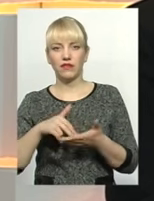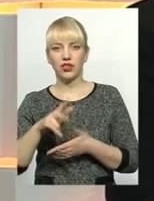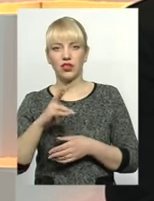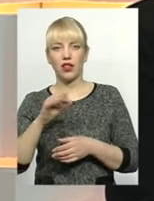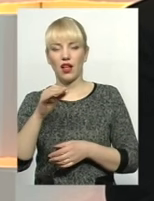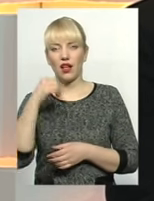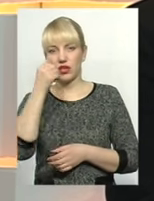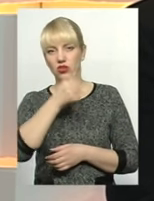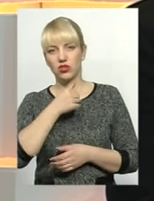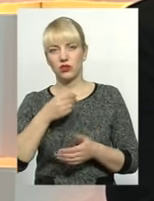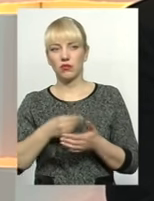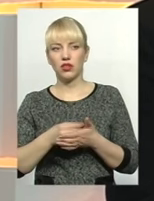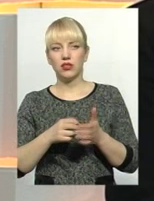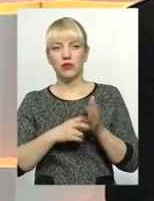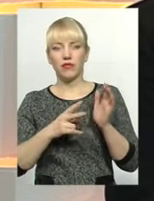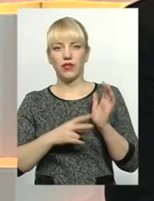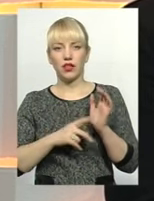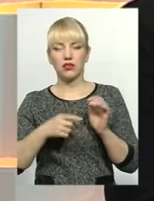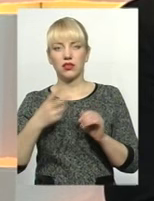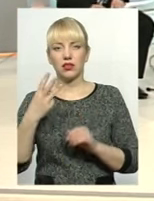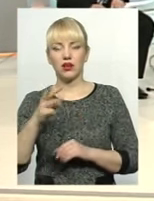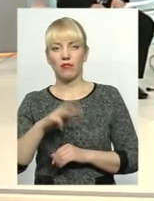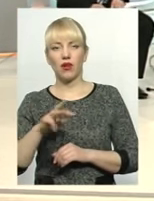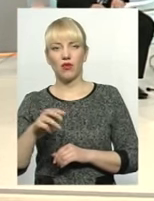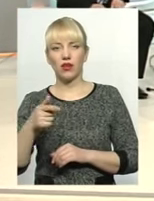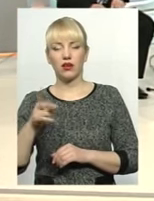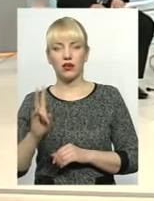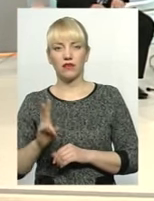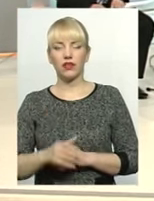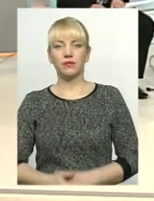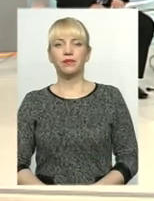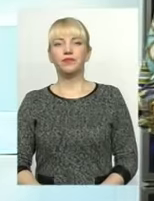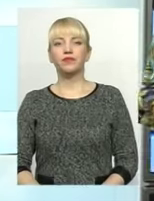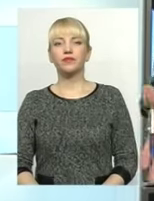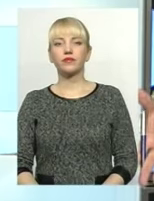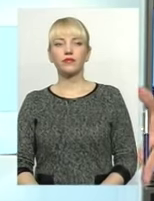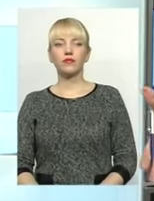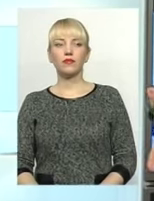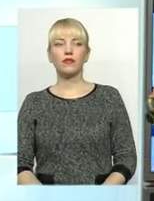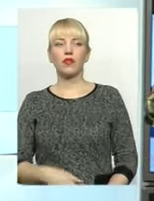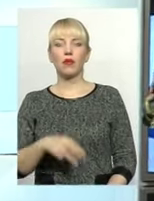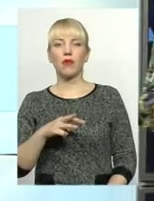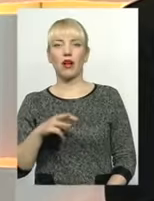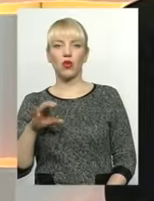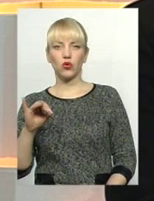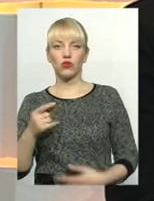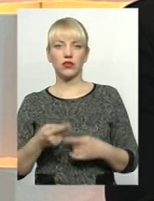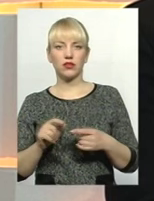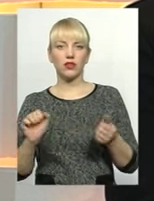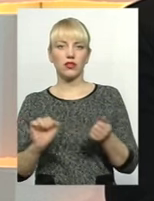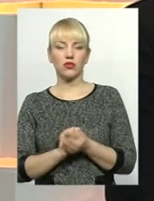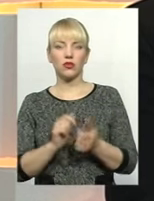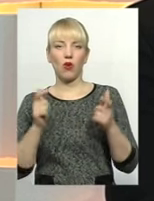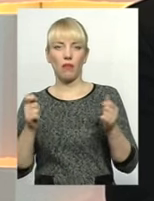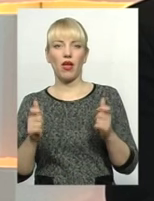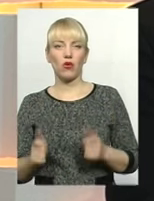18,3 мільйона гривень. Михайло Юрьовичу, по суті, це сухпайок, який не дозволяє,